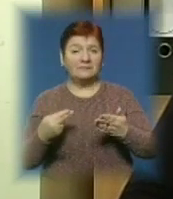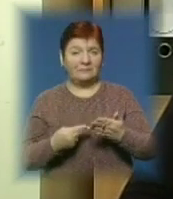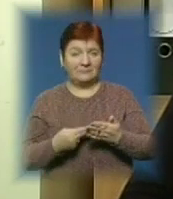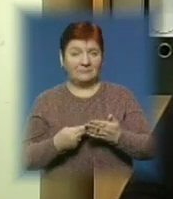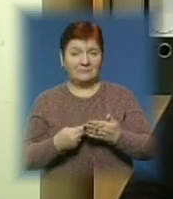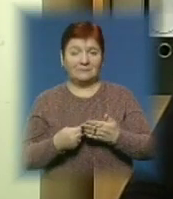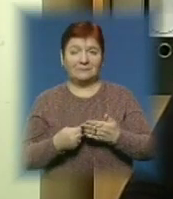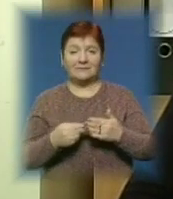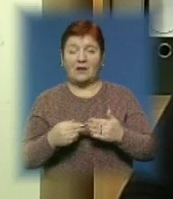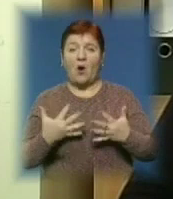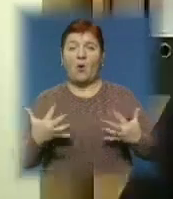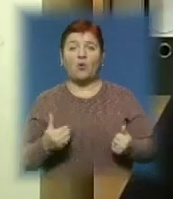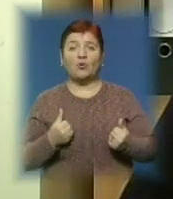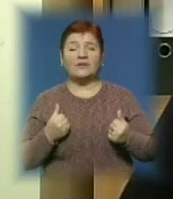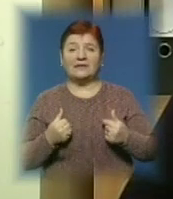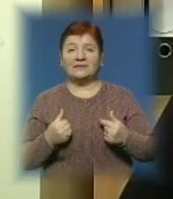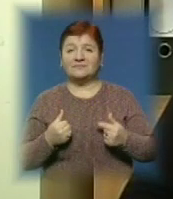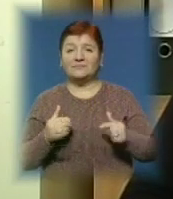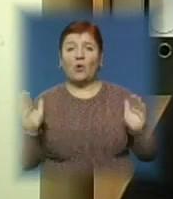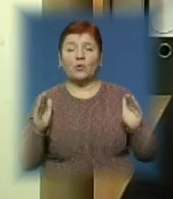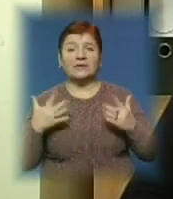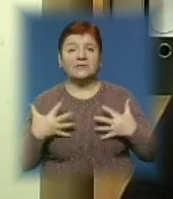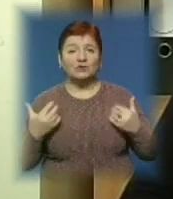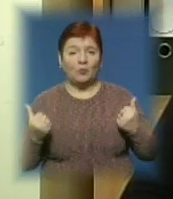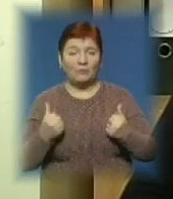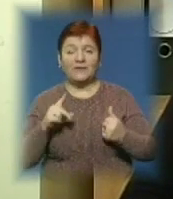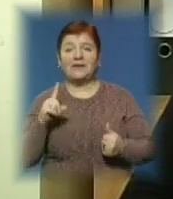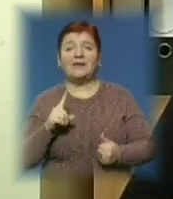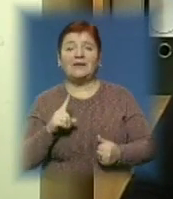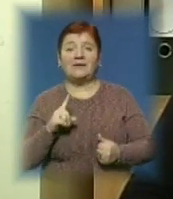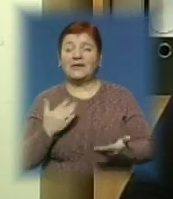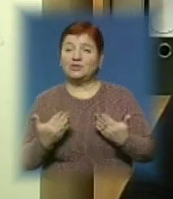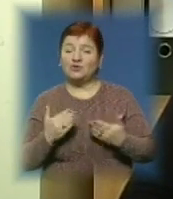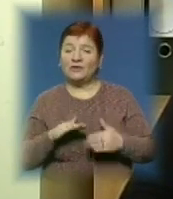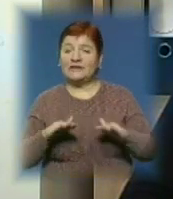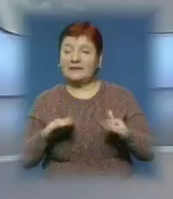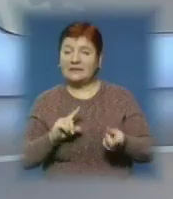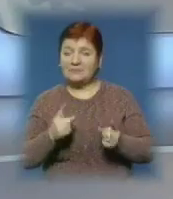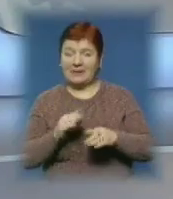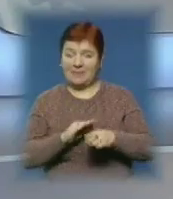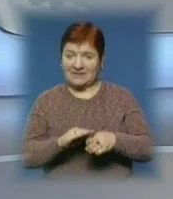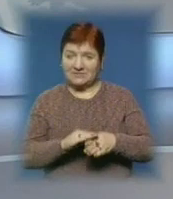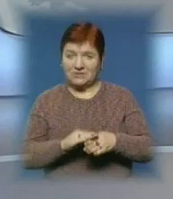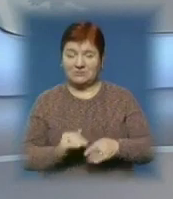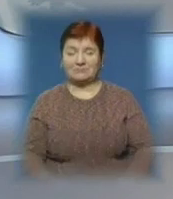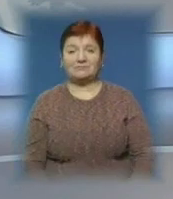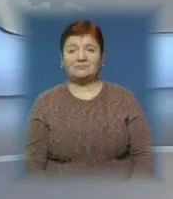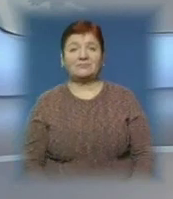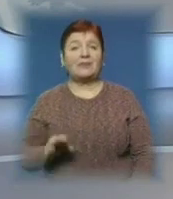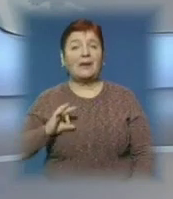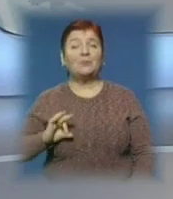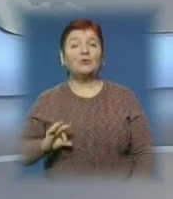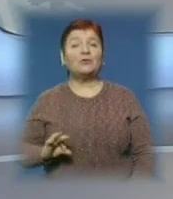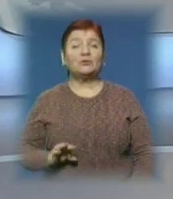закладу охорони здоров'я. І ще, якщо дитина змінила прізвище або ім'я. Прокуратура